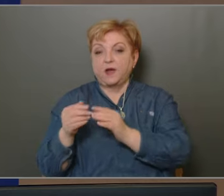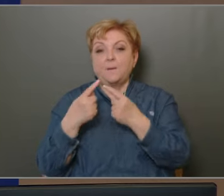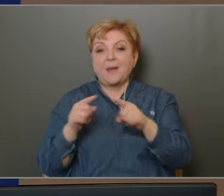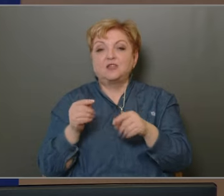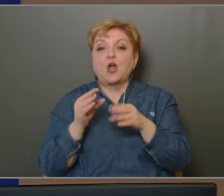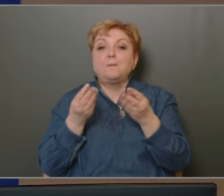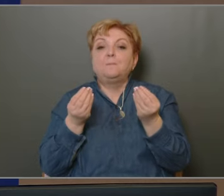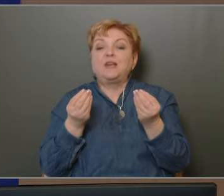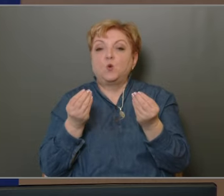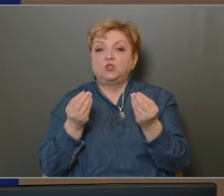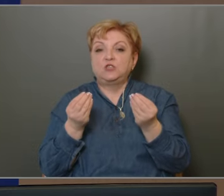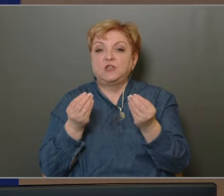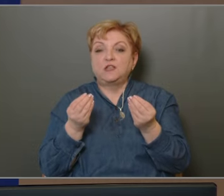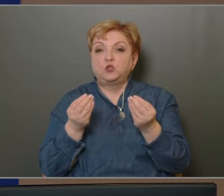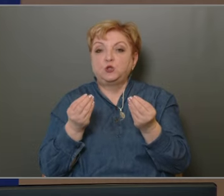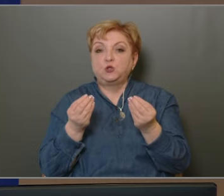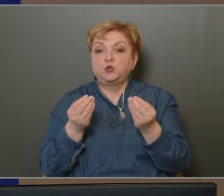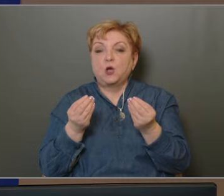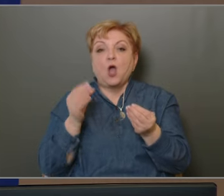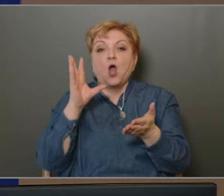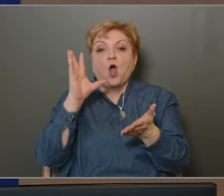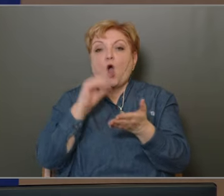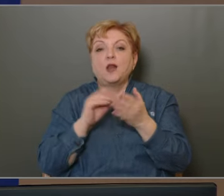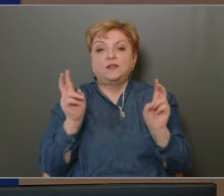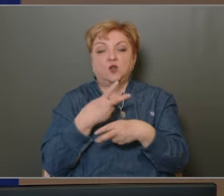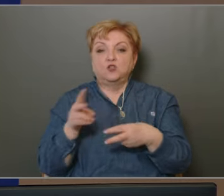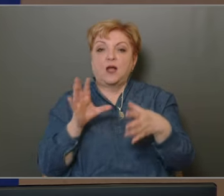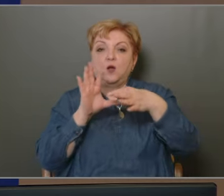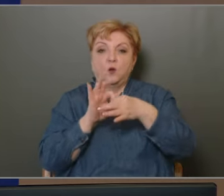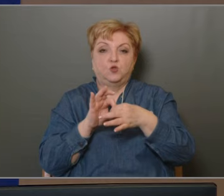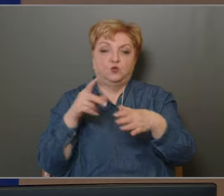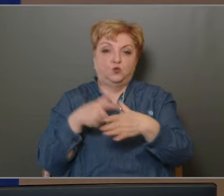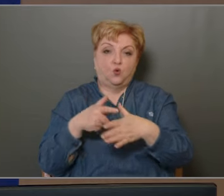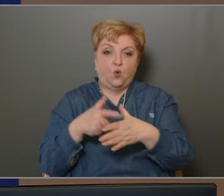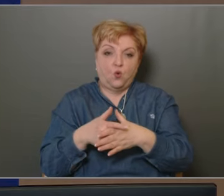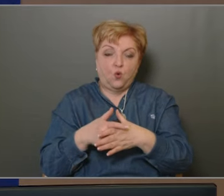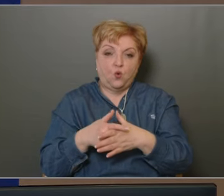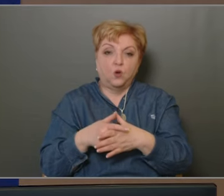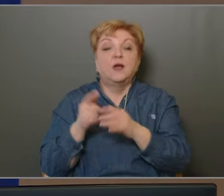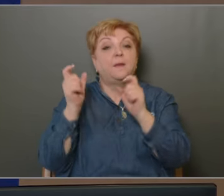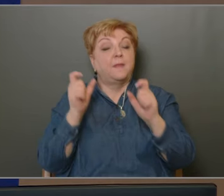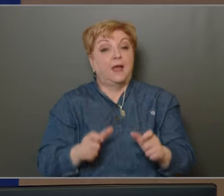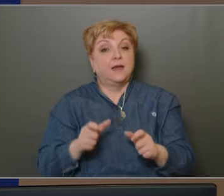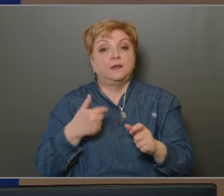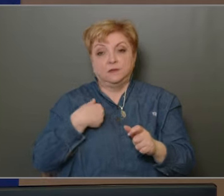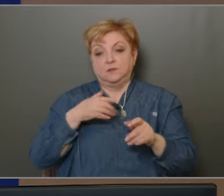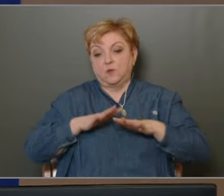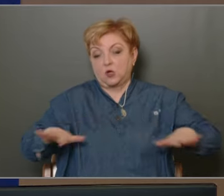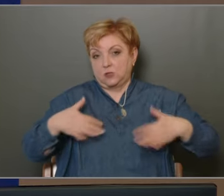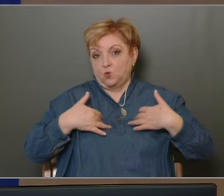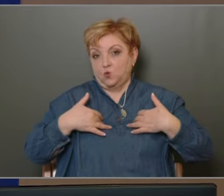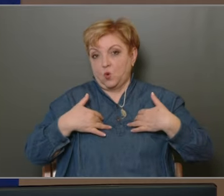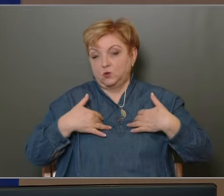minősítés a hajléktalansággal kapcsolatos dolog Természetesen megjelenik a mi asztalunkon, de